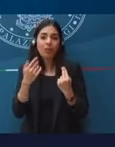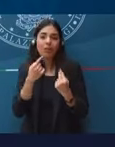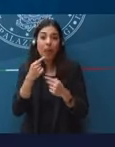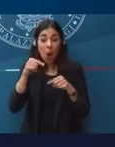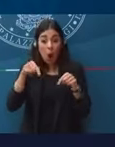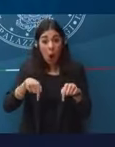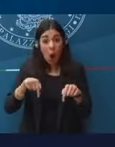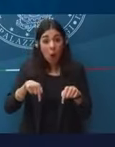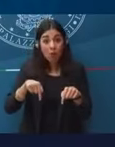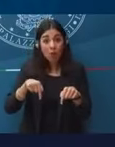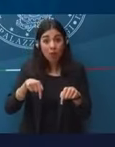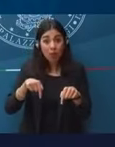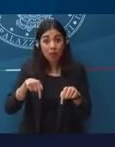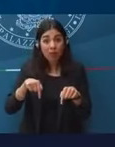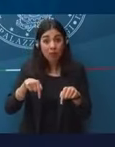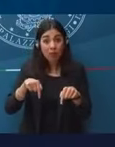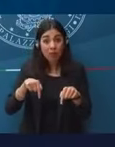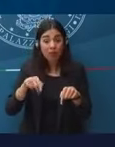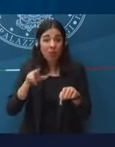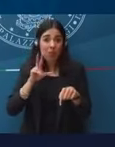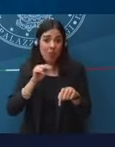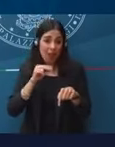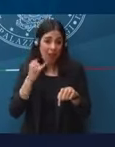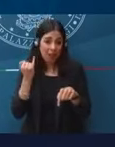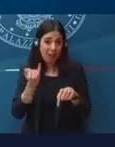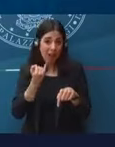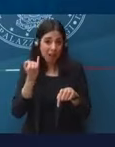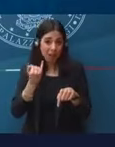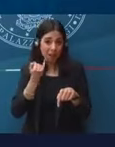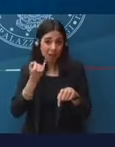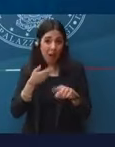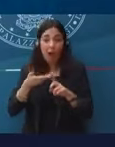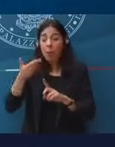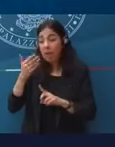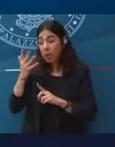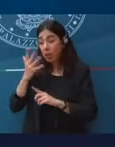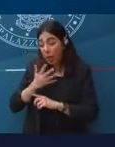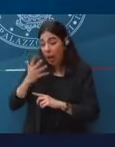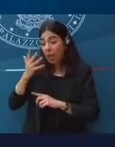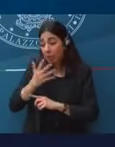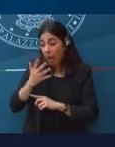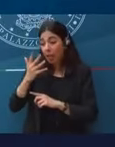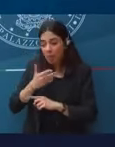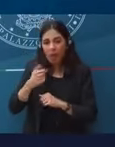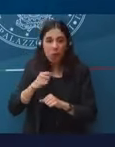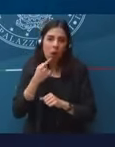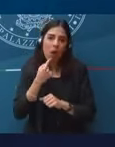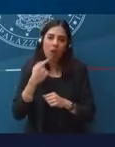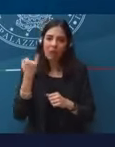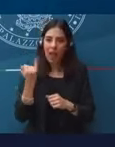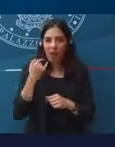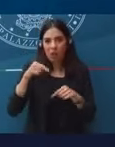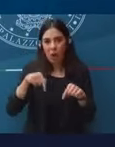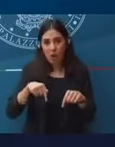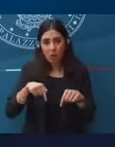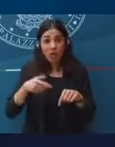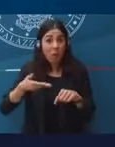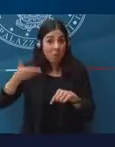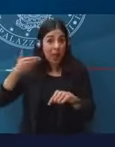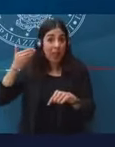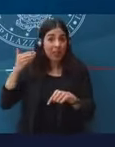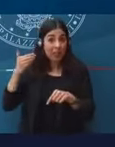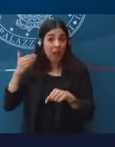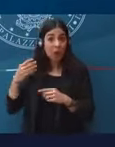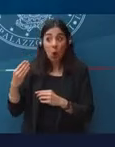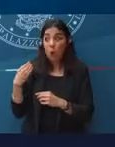si trovano tanti errori. La stessa domanda sarebbe stato, come dire,